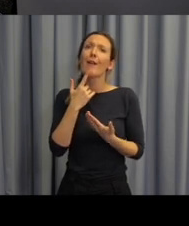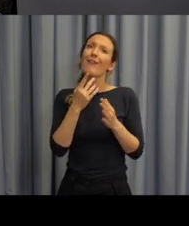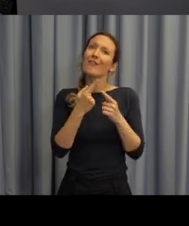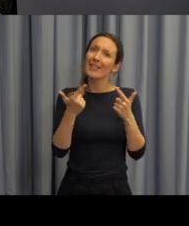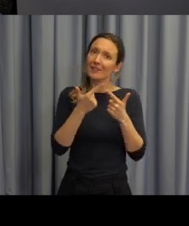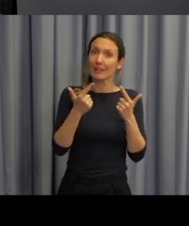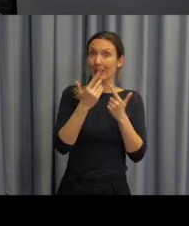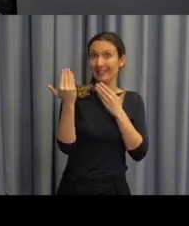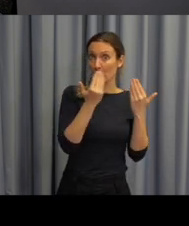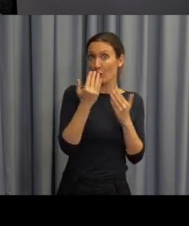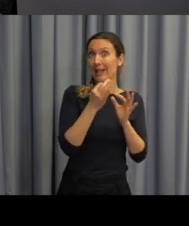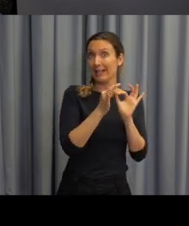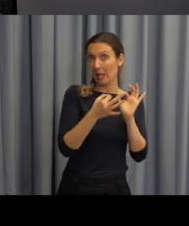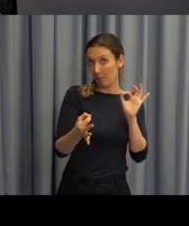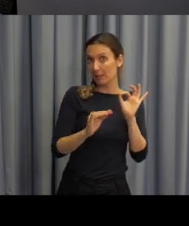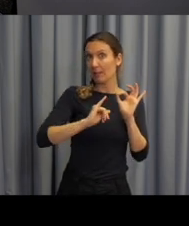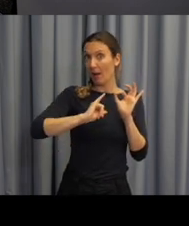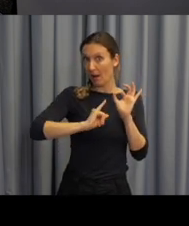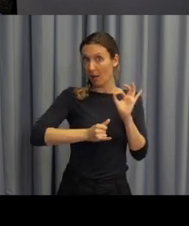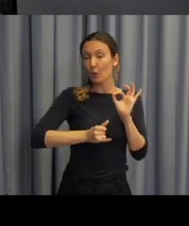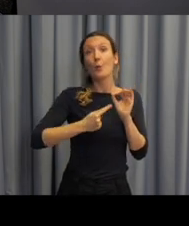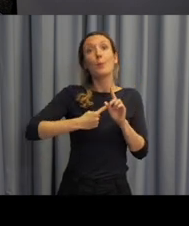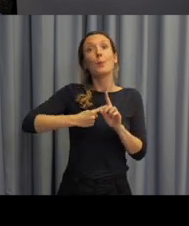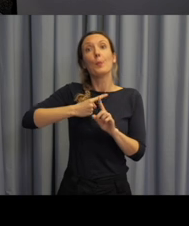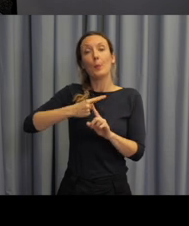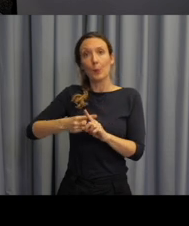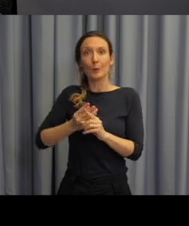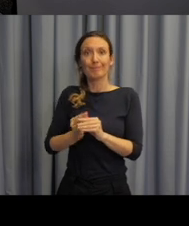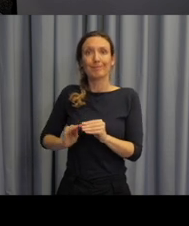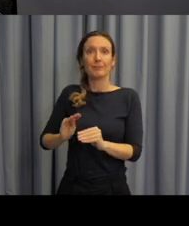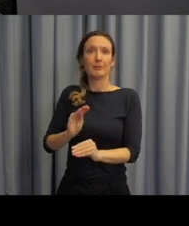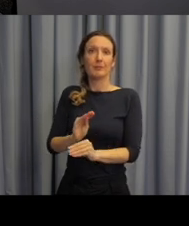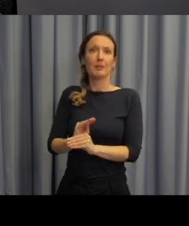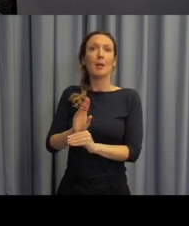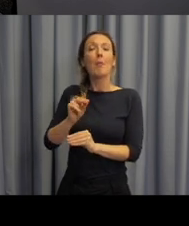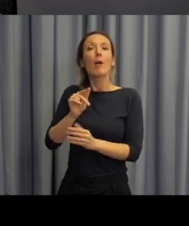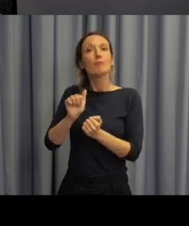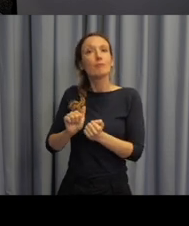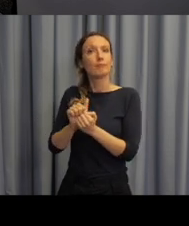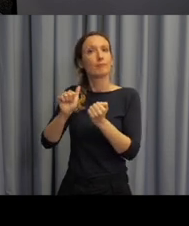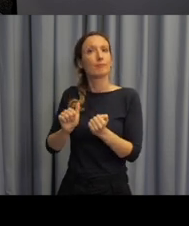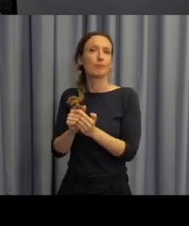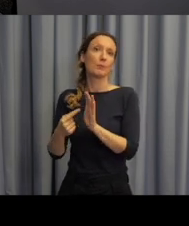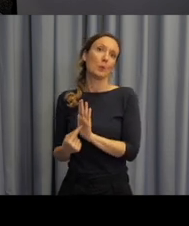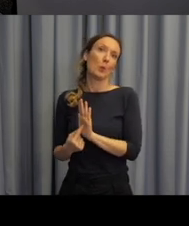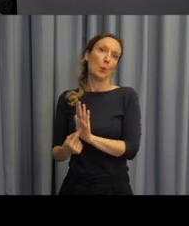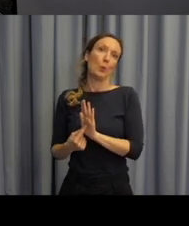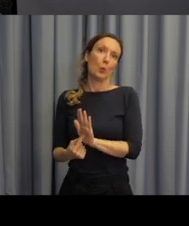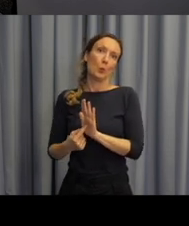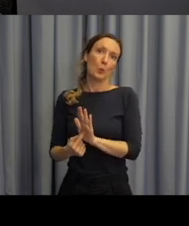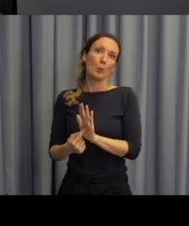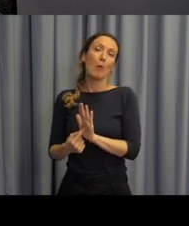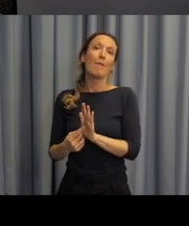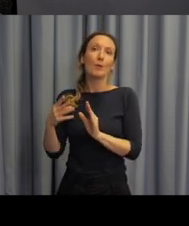vysvětlují teoreticky, ale také se tady setkáte s řadou praktických ukázek, které